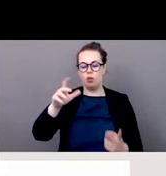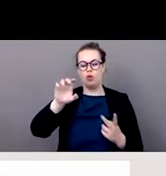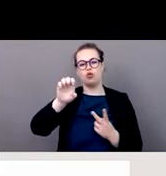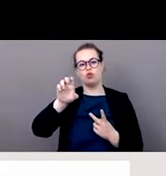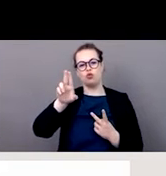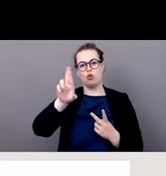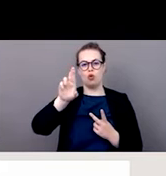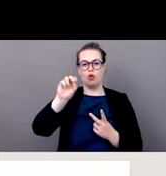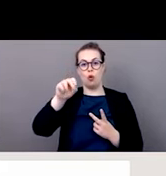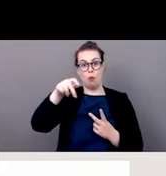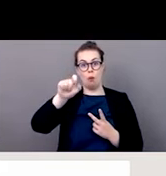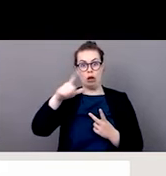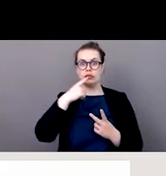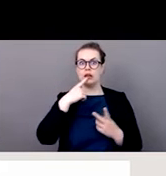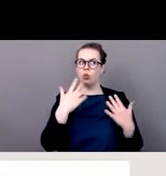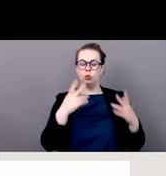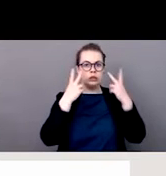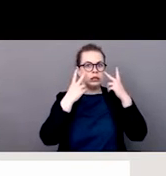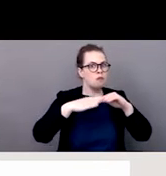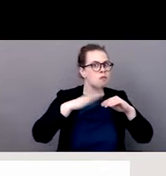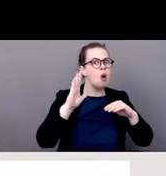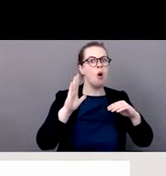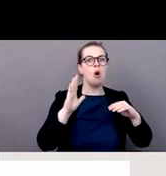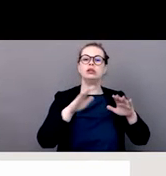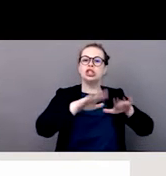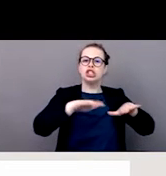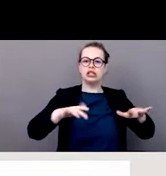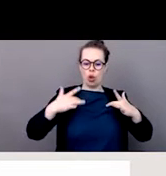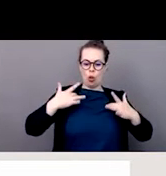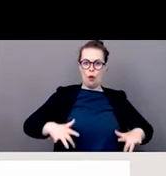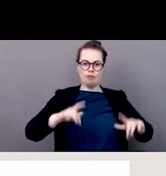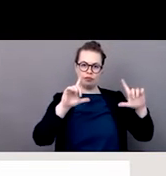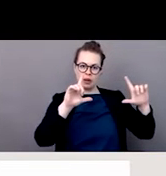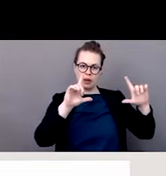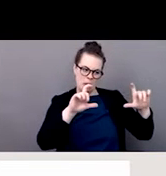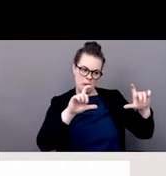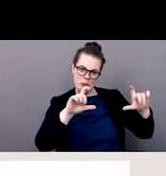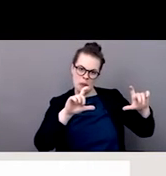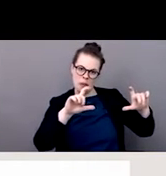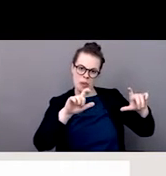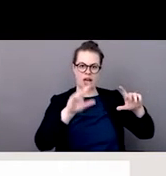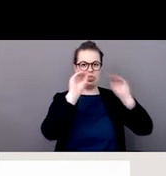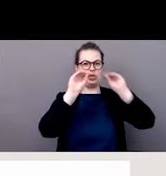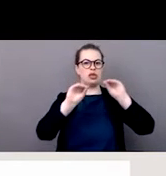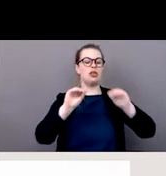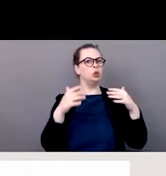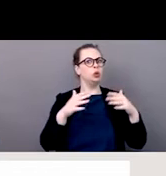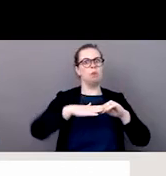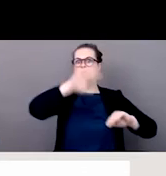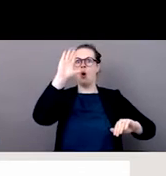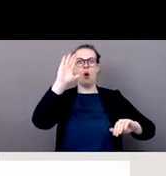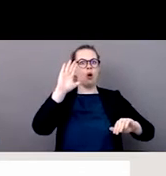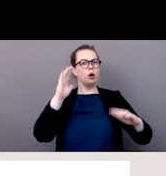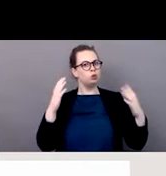l'exploitation des enfants, la pornographie, ont été augmentées d'une manière